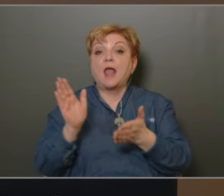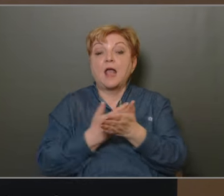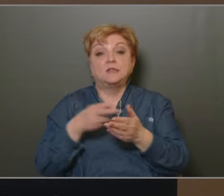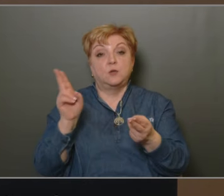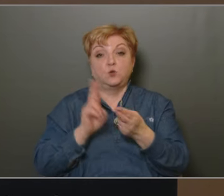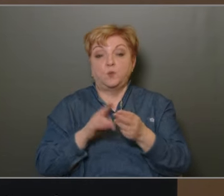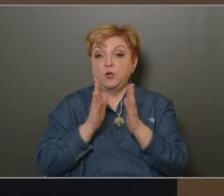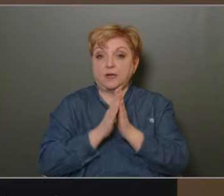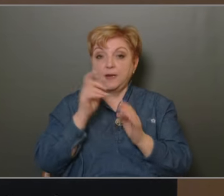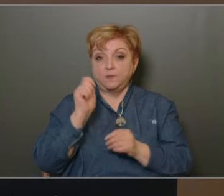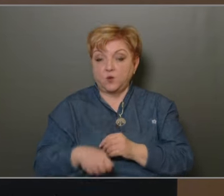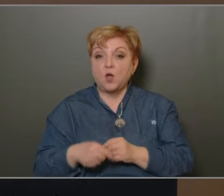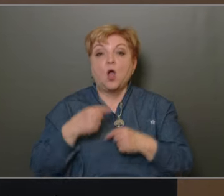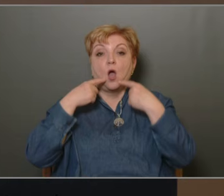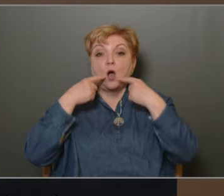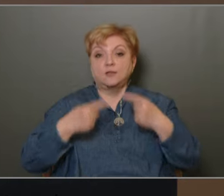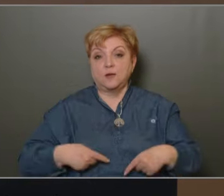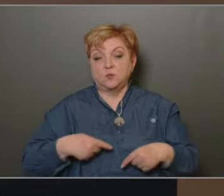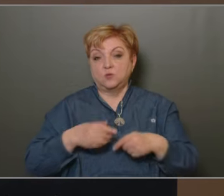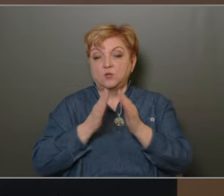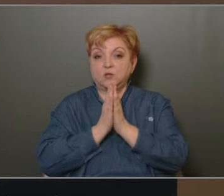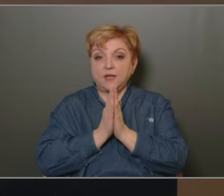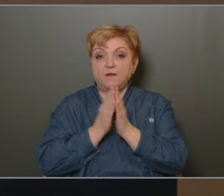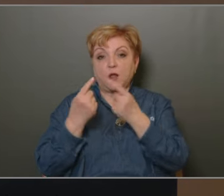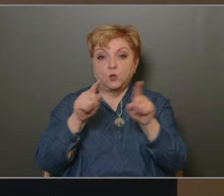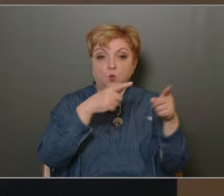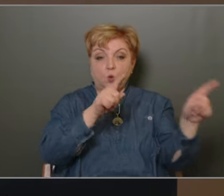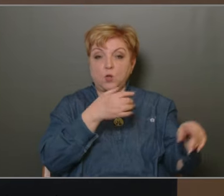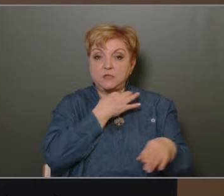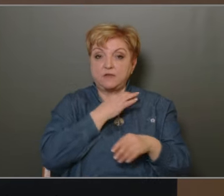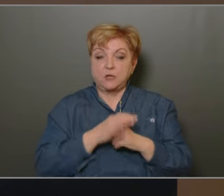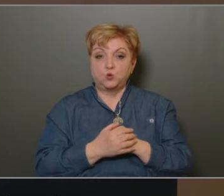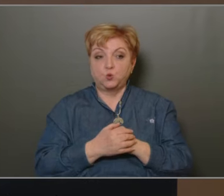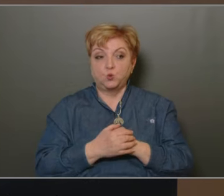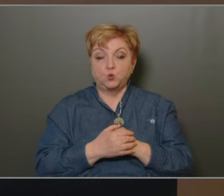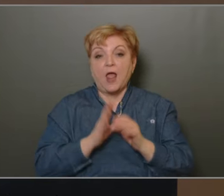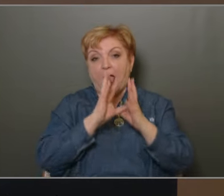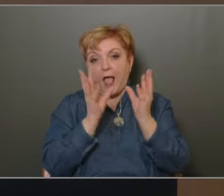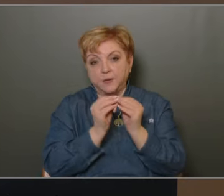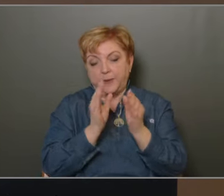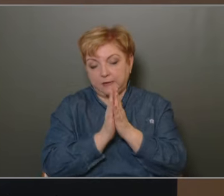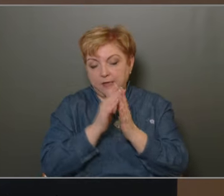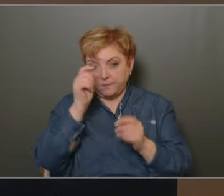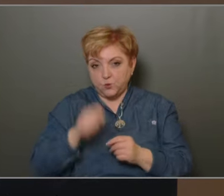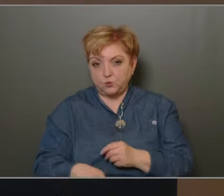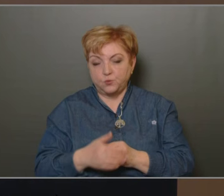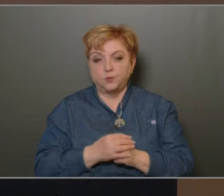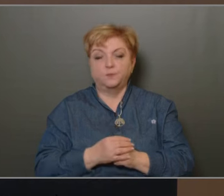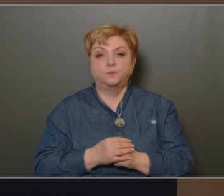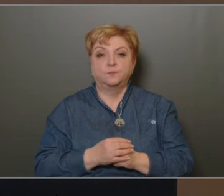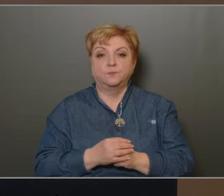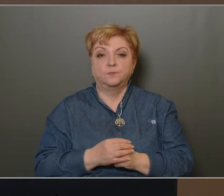Egyszerűbb többséggel kell döntenünk, határozathozat arra kerül sor, kére valaki külön szavazást. Akkor egyben kérem, döntsünk.